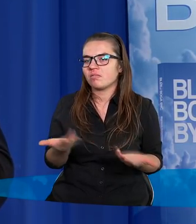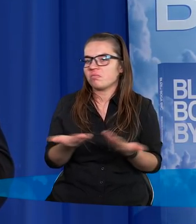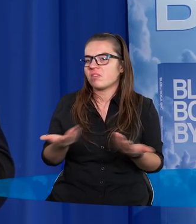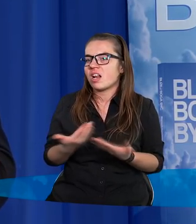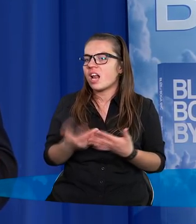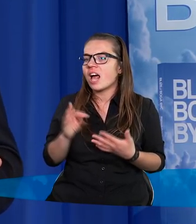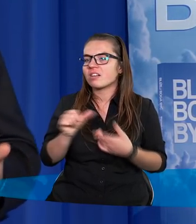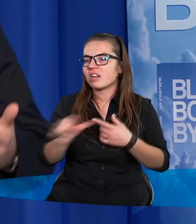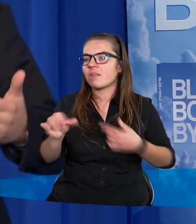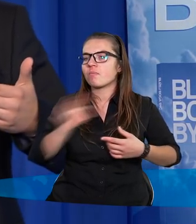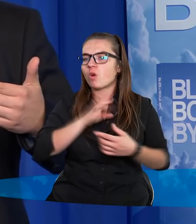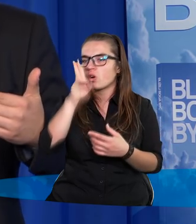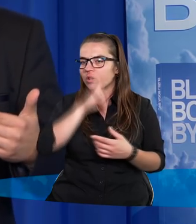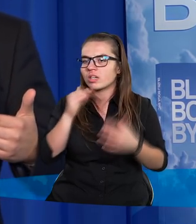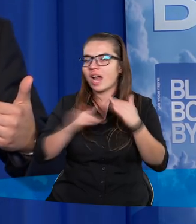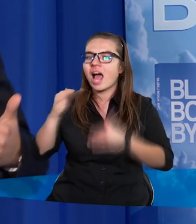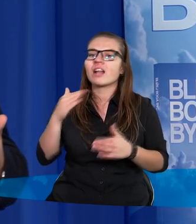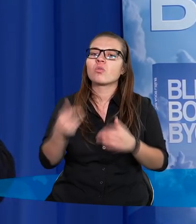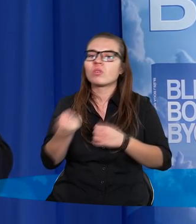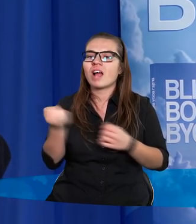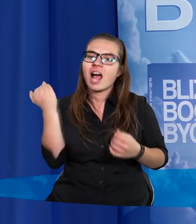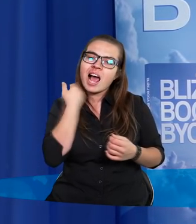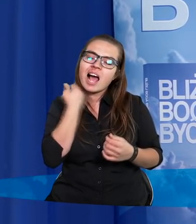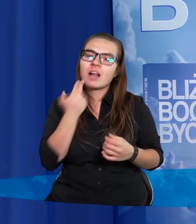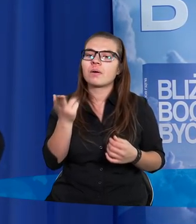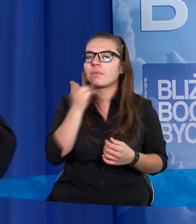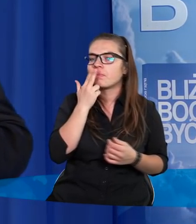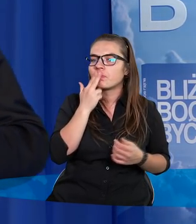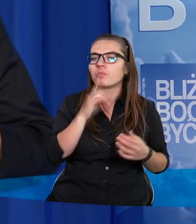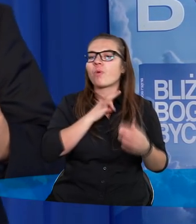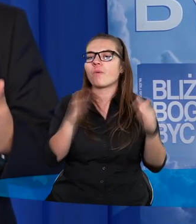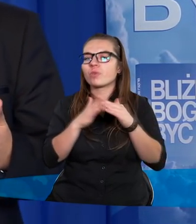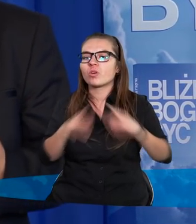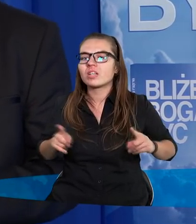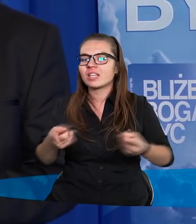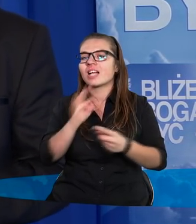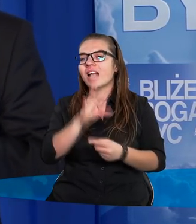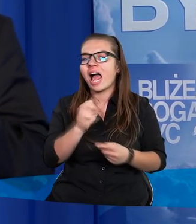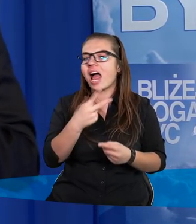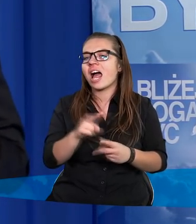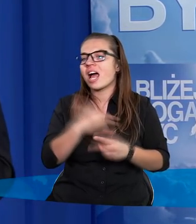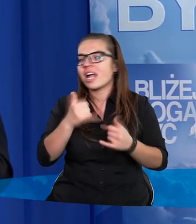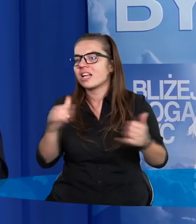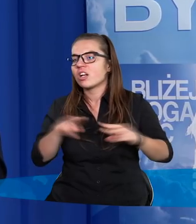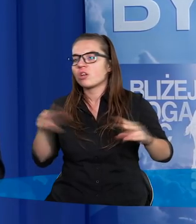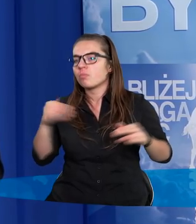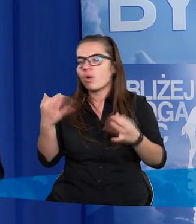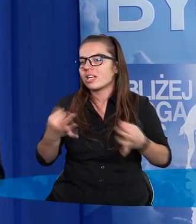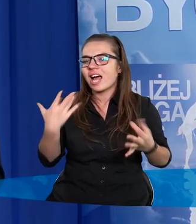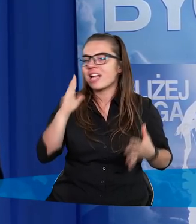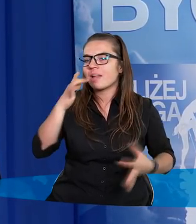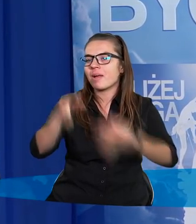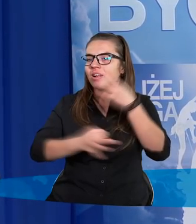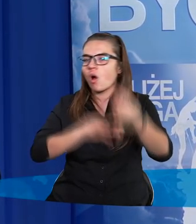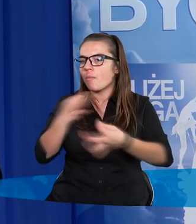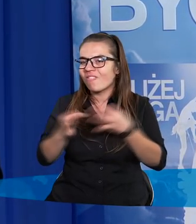jest? Moi rodzice nadużywają alkoholu, papierosów. W moim domu dzieją się takie, a nie inne rzeczy, o których może teraz nie będę